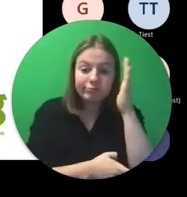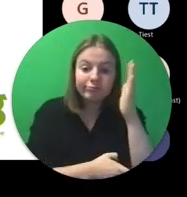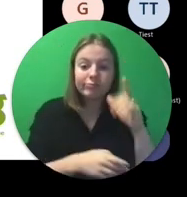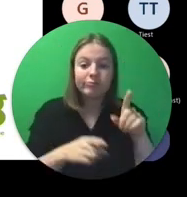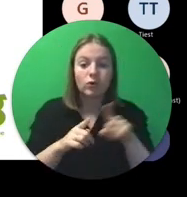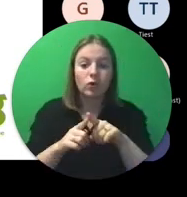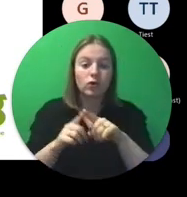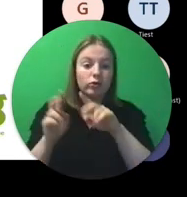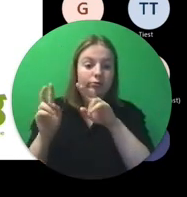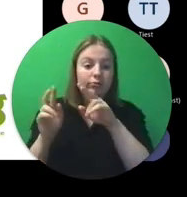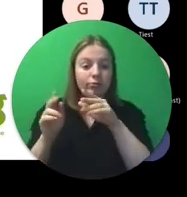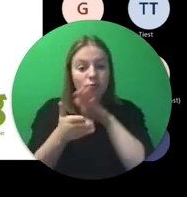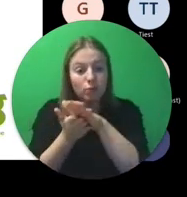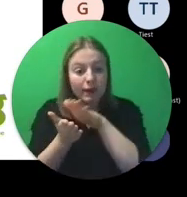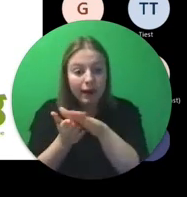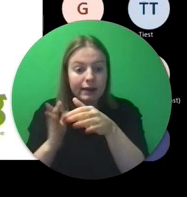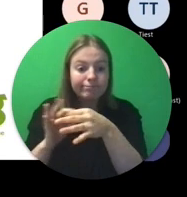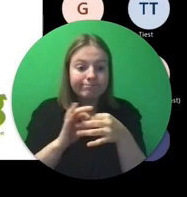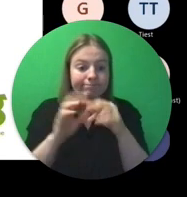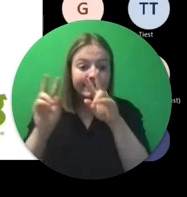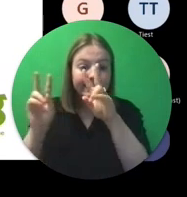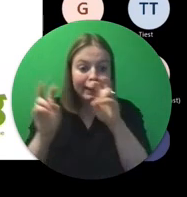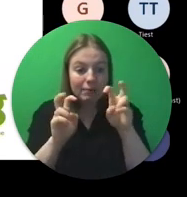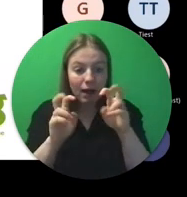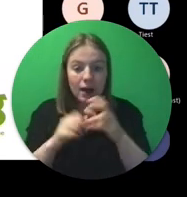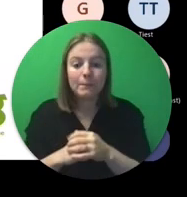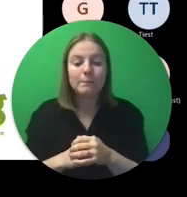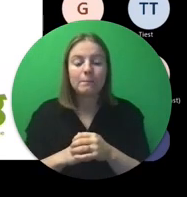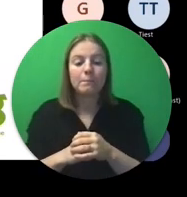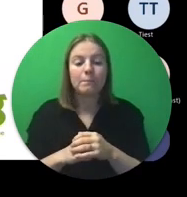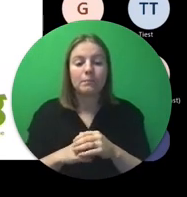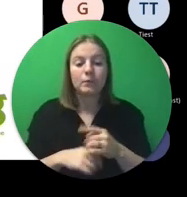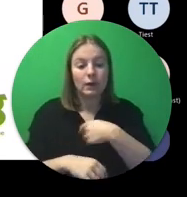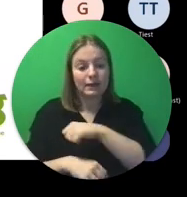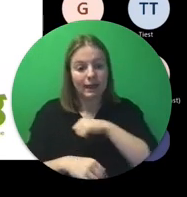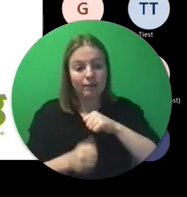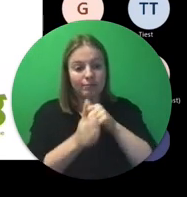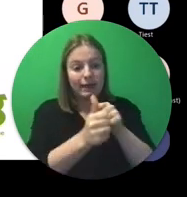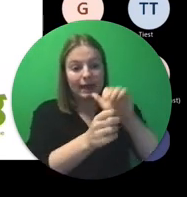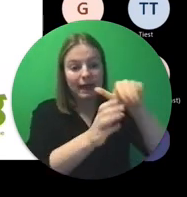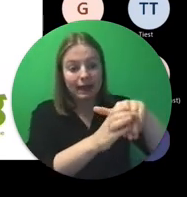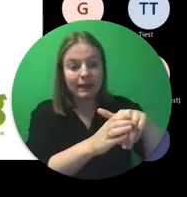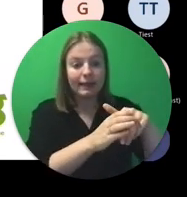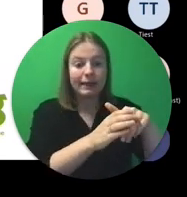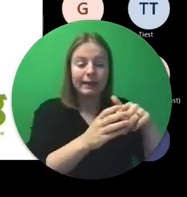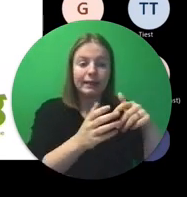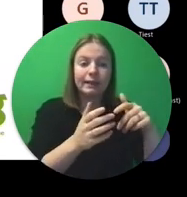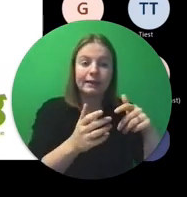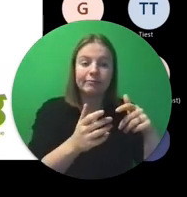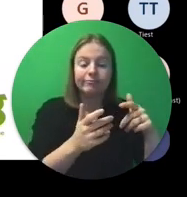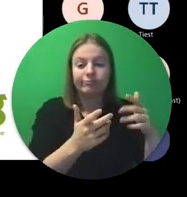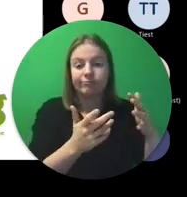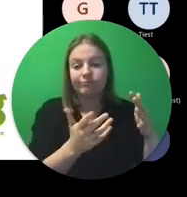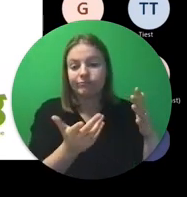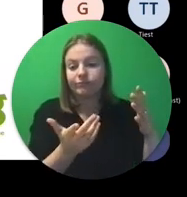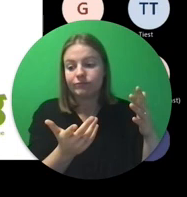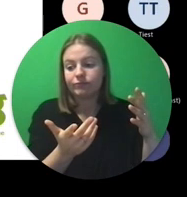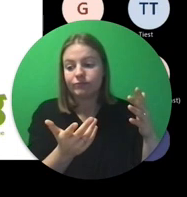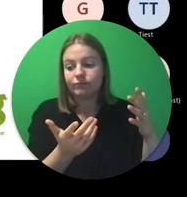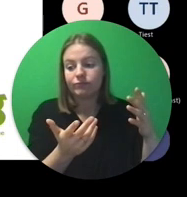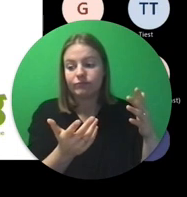publicaties. We nemen zelf deel en we proberen ook zoveel mogelijk